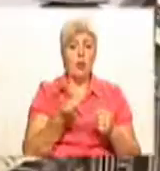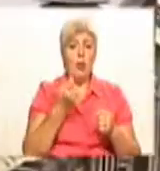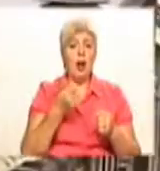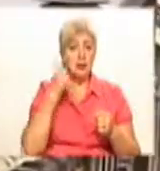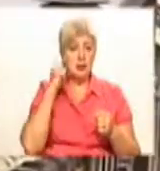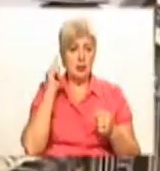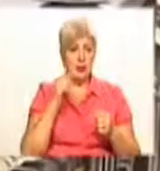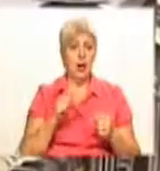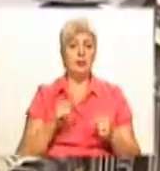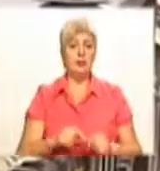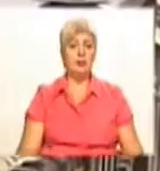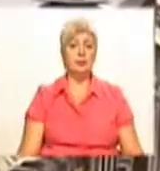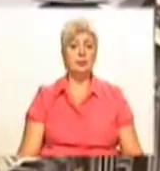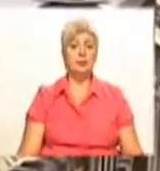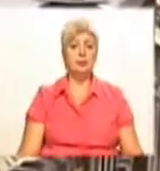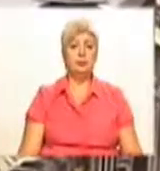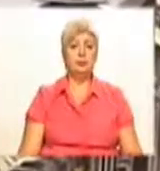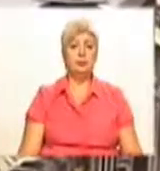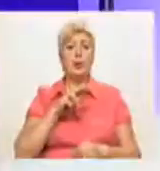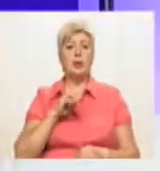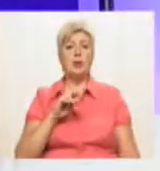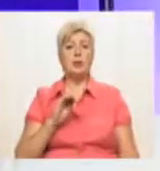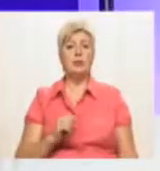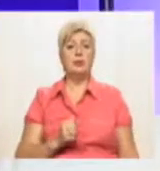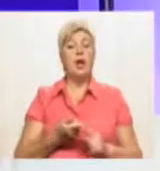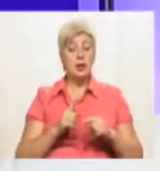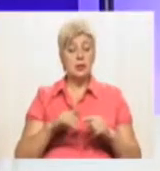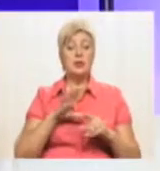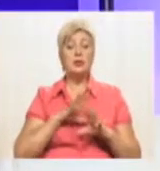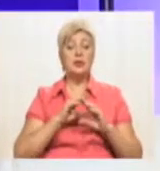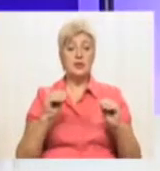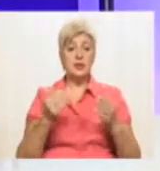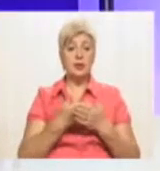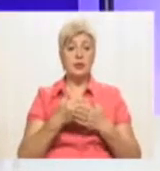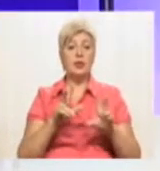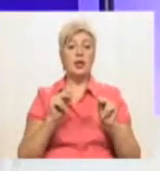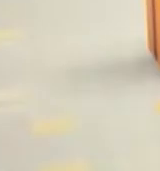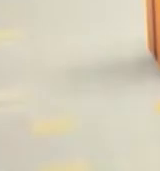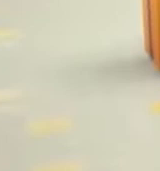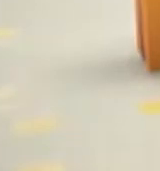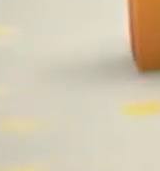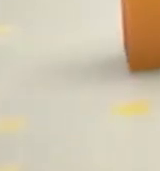Олійникова, Микола Домашов, новини 51-го. Це були всі новини на сьогодні. Нехай щастить!